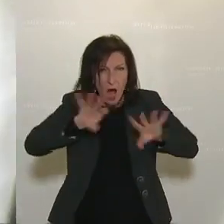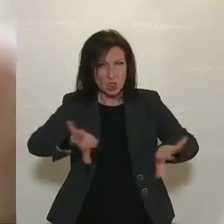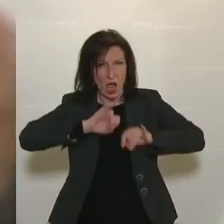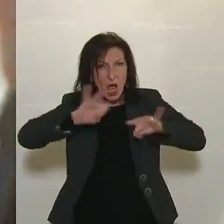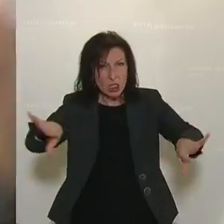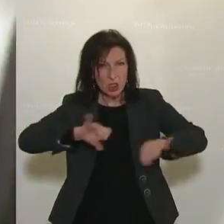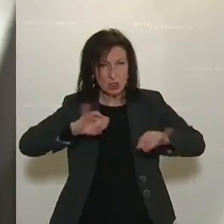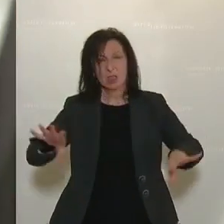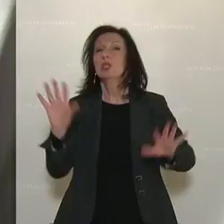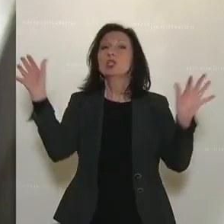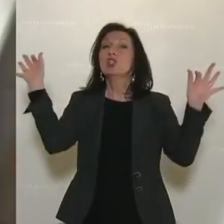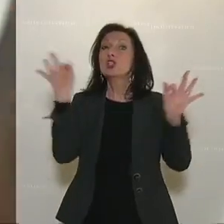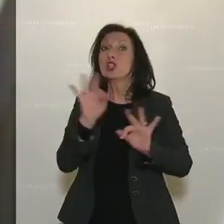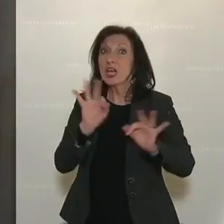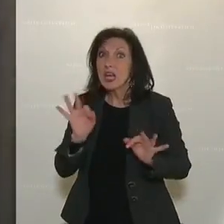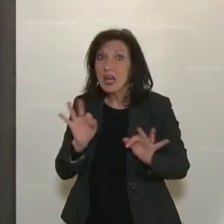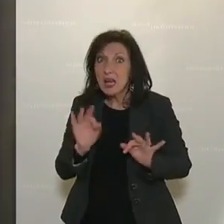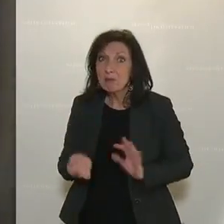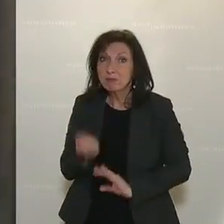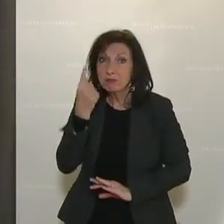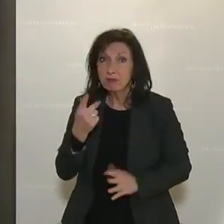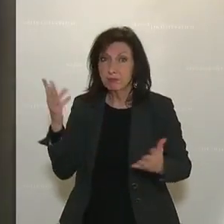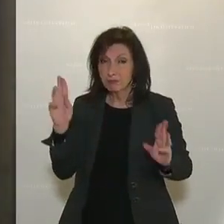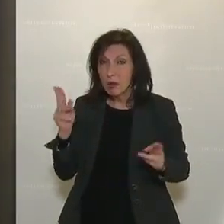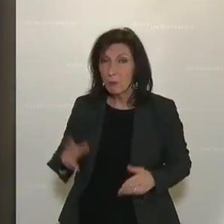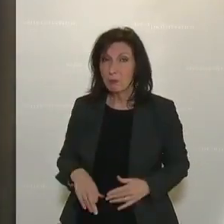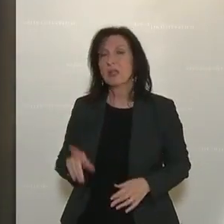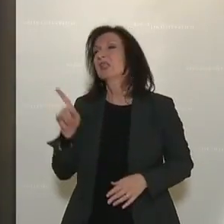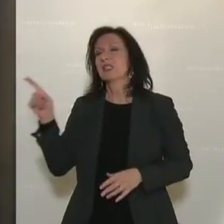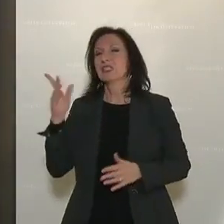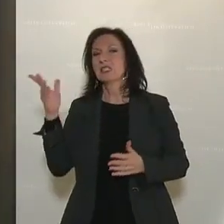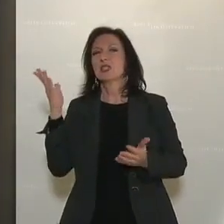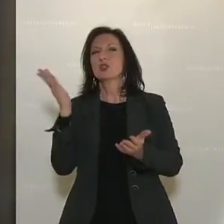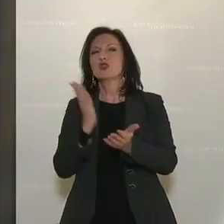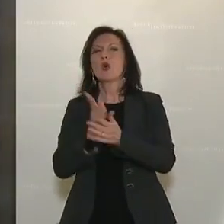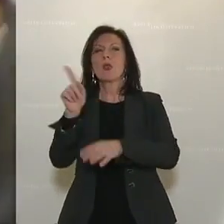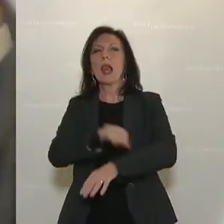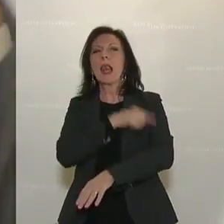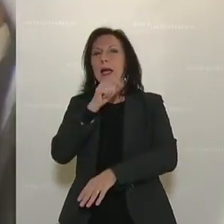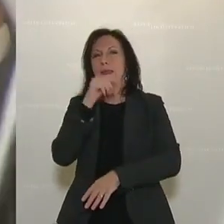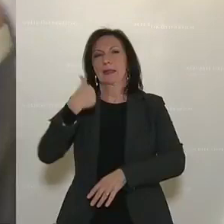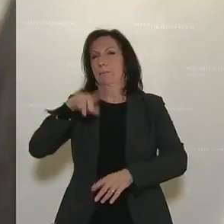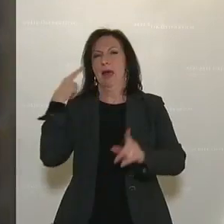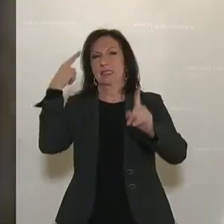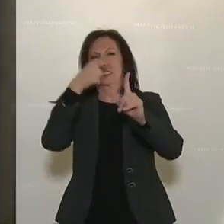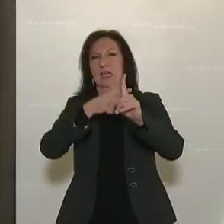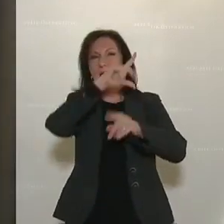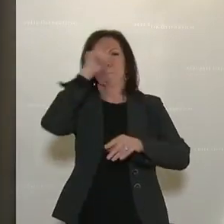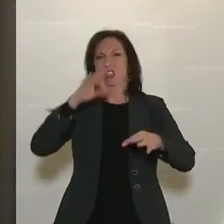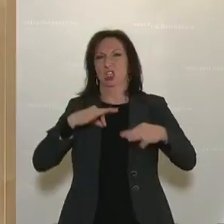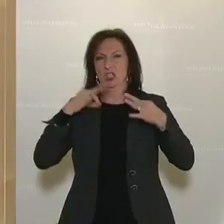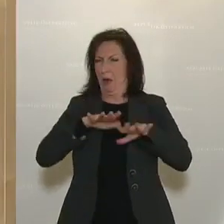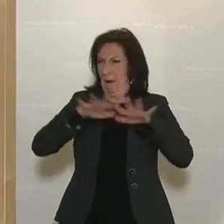Und das Fatale an der ganzen Sache ist, es geht Ihnen ja schon lange nicht mehr um die Gesundheit der Menschen. Das wissen Sie doch, dass